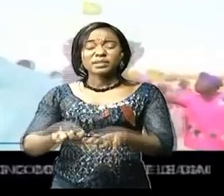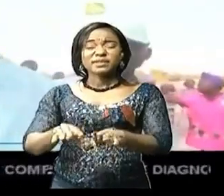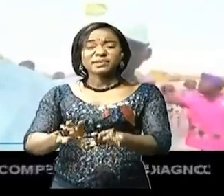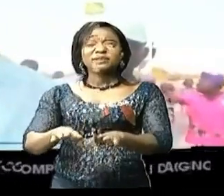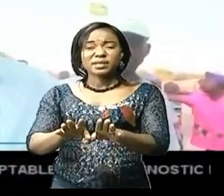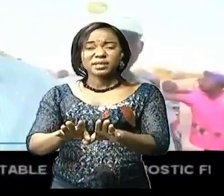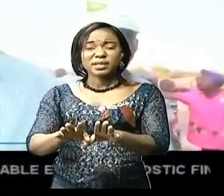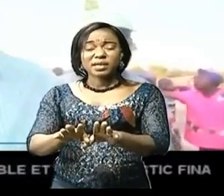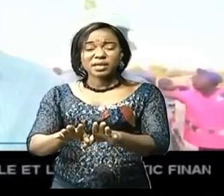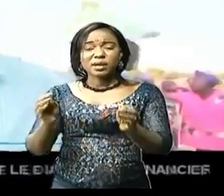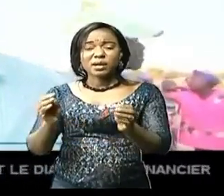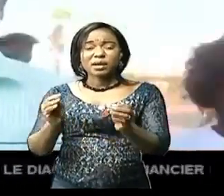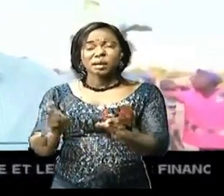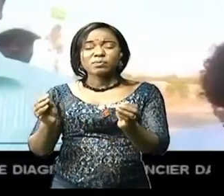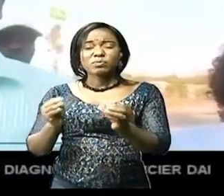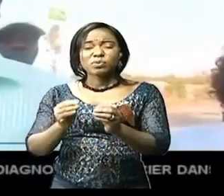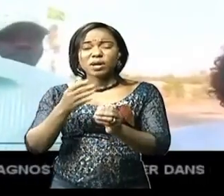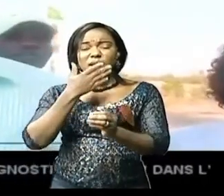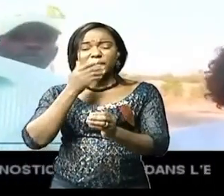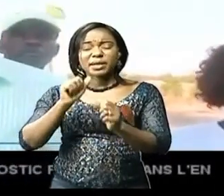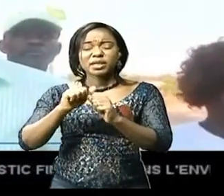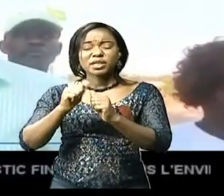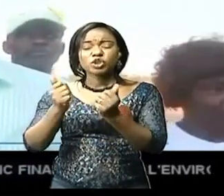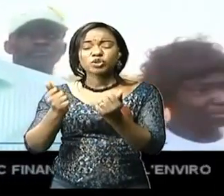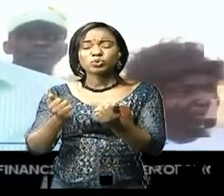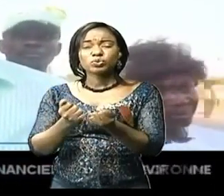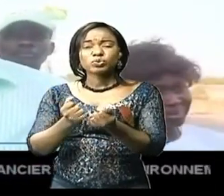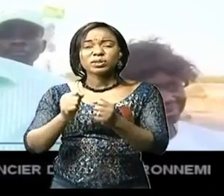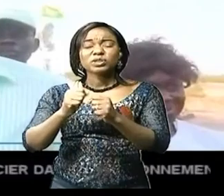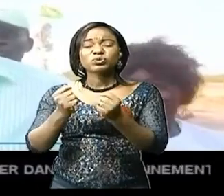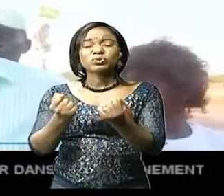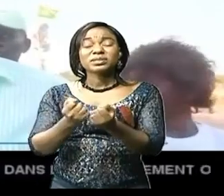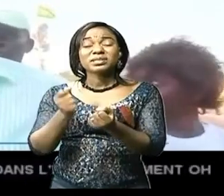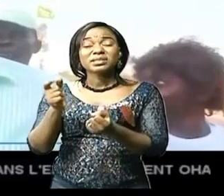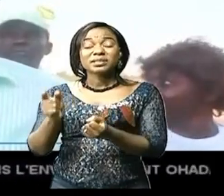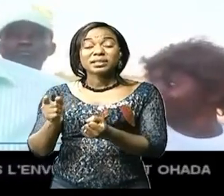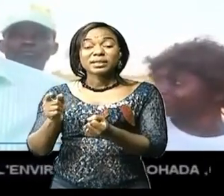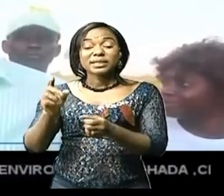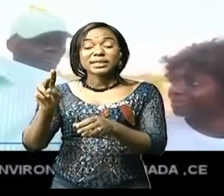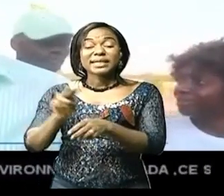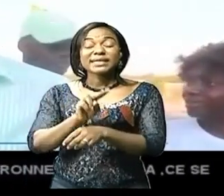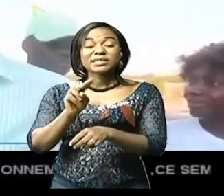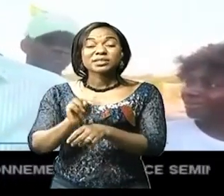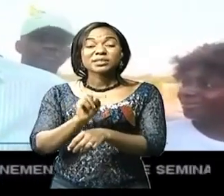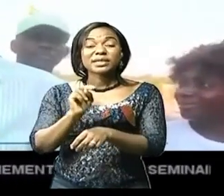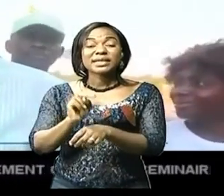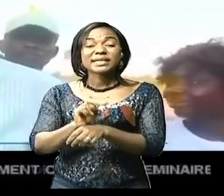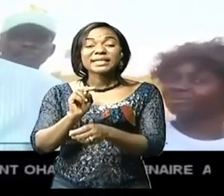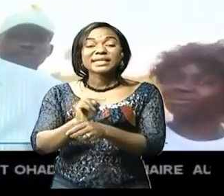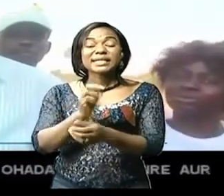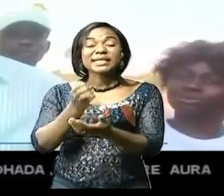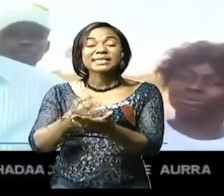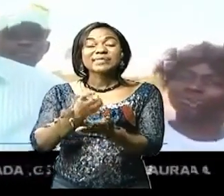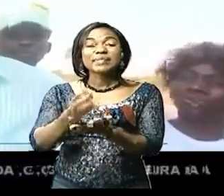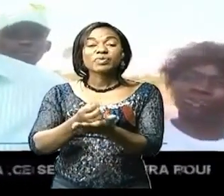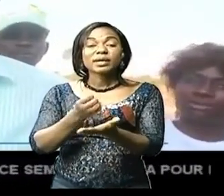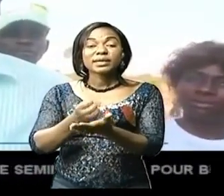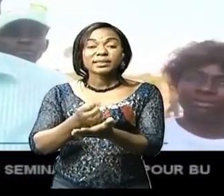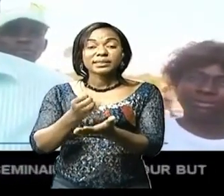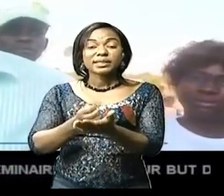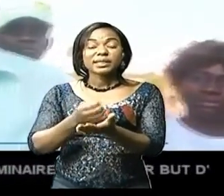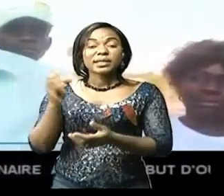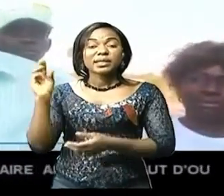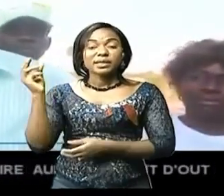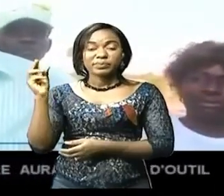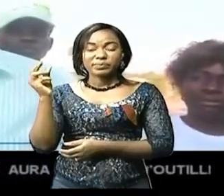les minéraux. Le parti Soleil est défenseur de l'environnement et